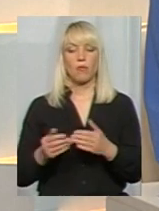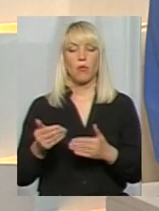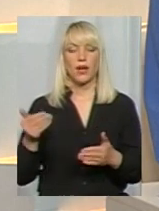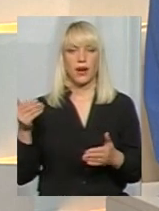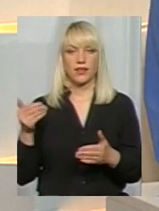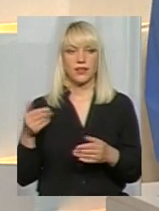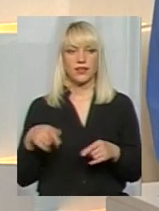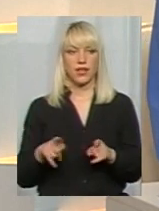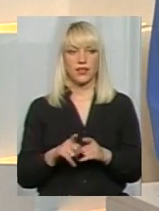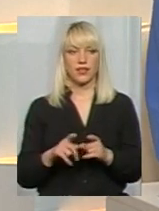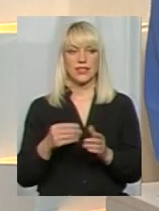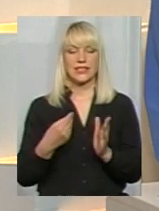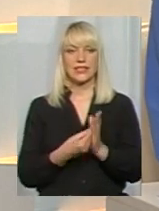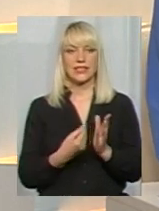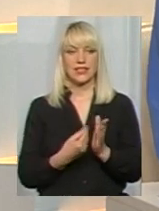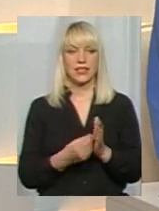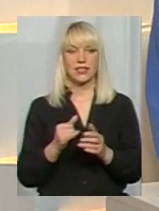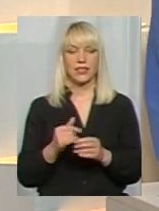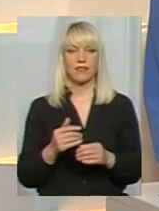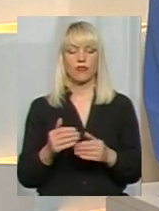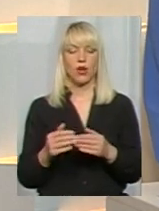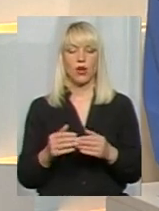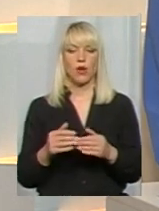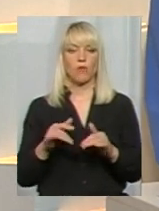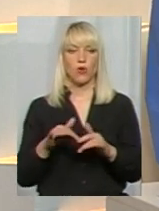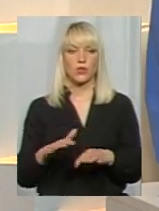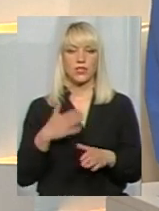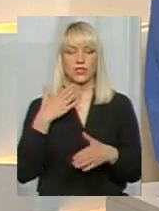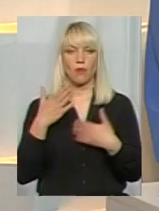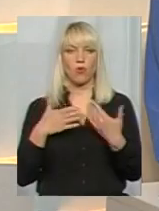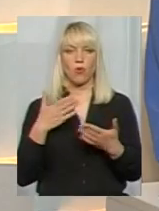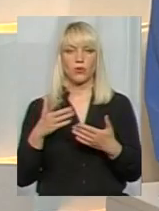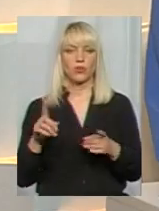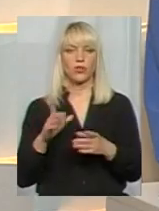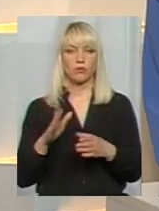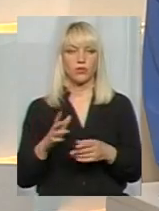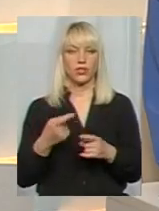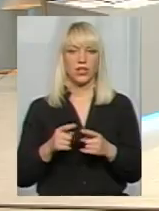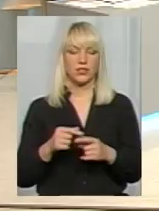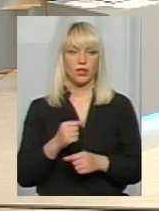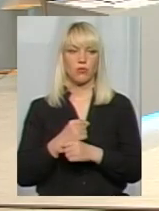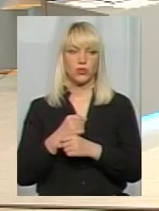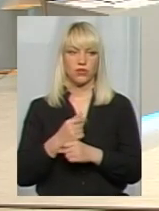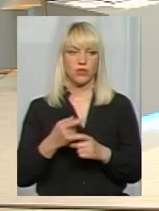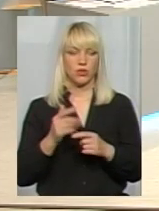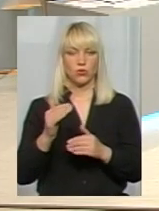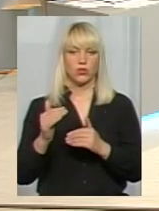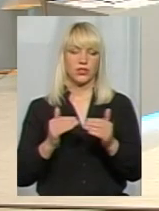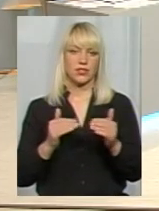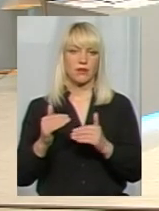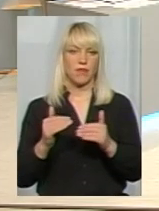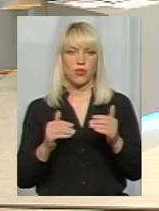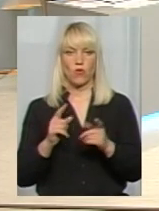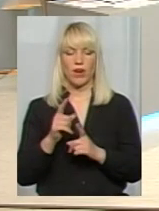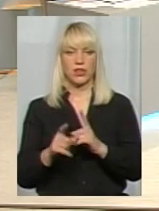ціни, і в процесі, звичайно, того попиту, який буде на ці путівки, вони можуть змінюватись. Ну, до